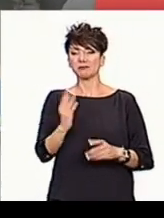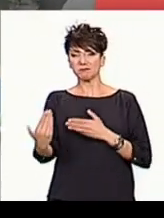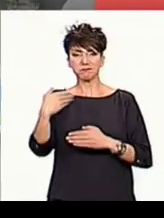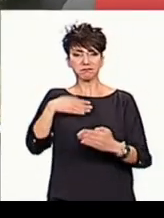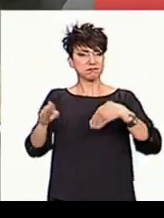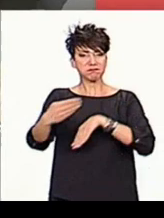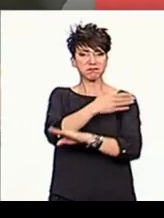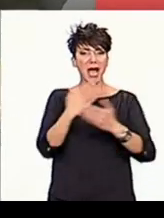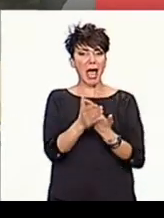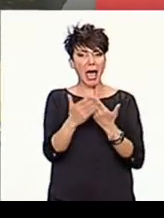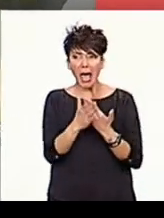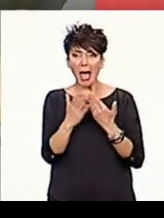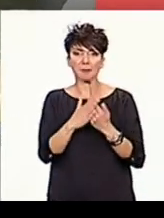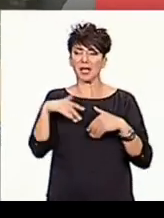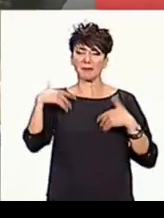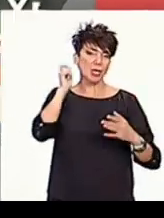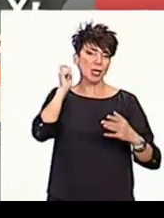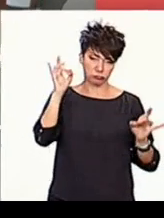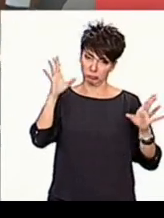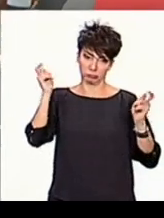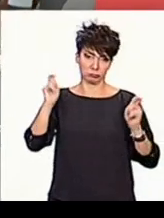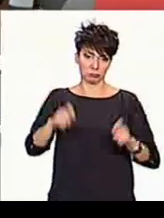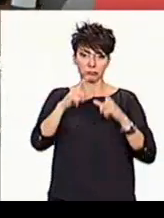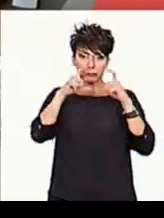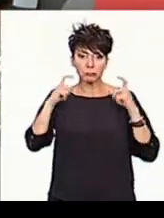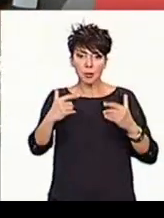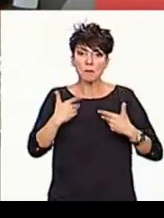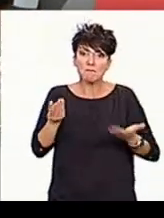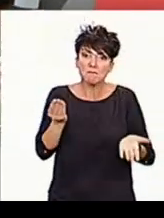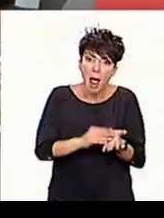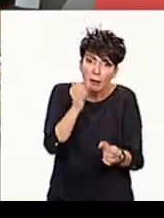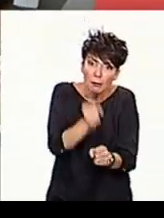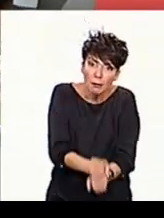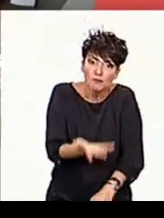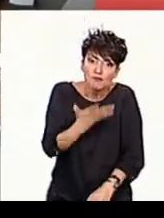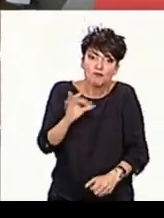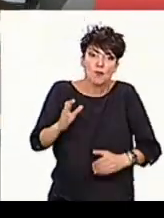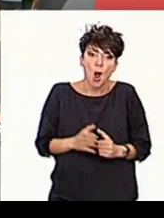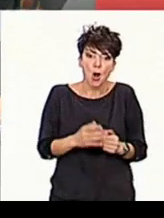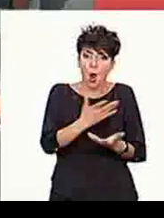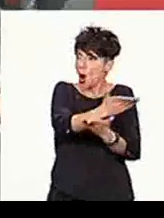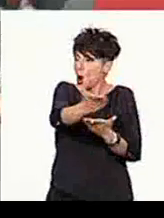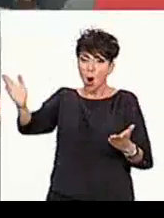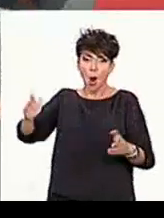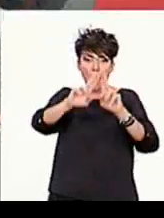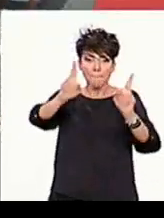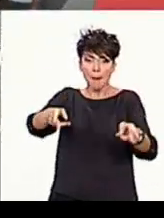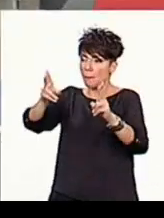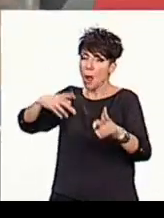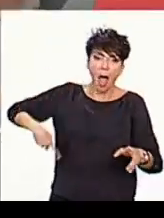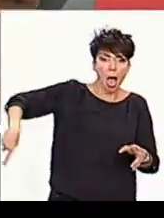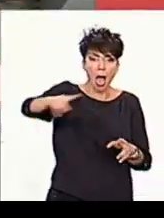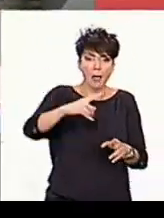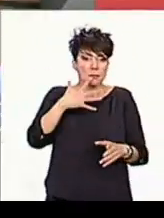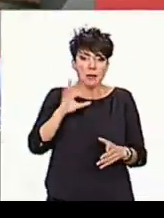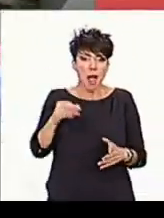υποχρεωτική χρήση μάσκας σε όλους τους δημόσιους χώρους. Εγώ γιατί να ξανακλήσω σήμερα που είναι όλα ανοιχτά εδώ οι πλατείες θα πάνε τα όλα.